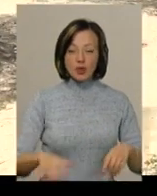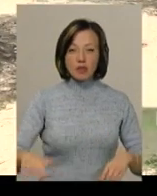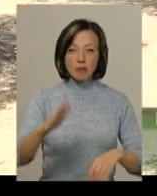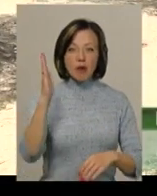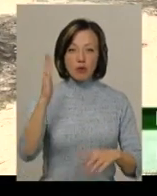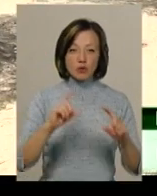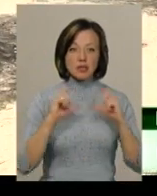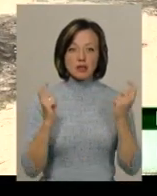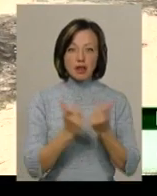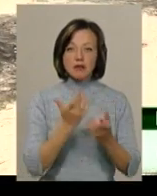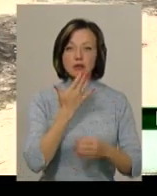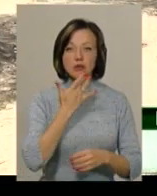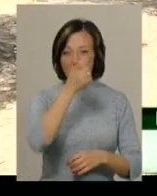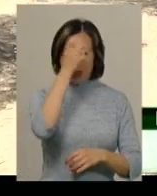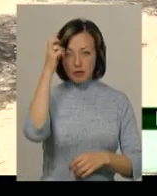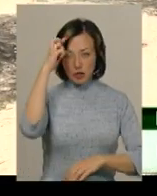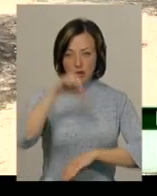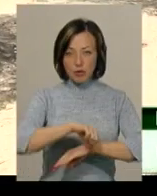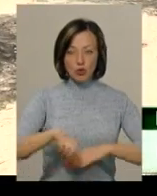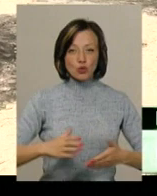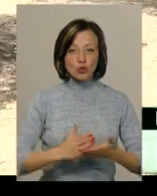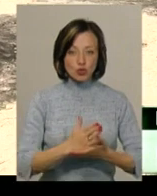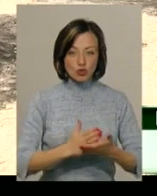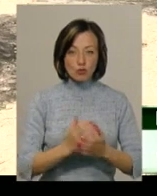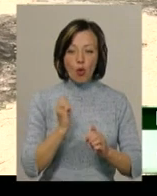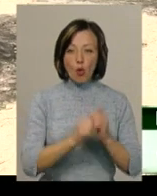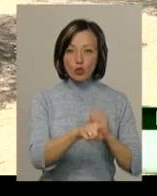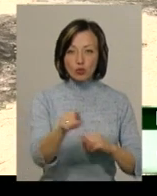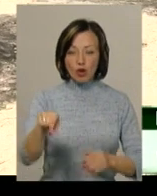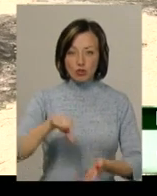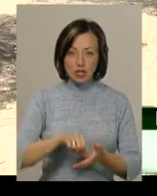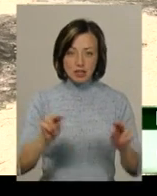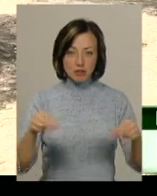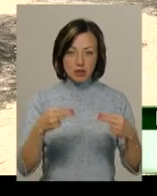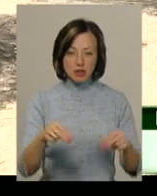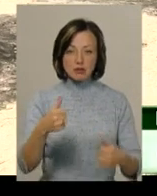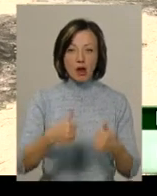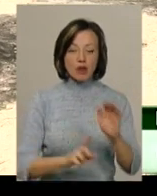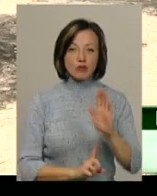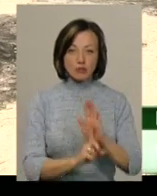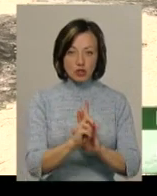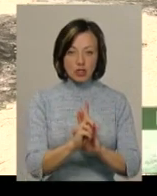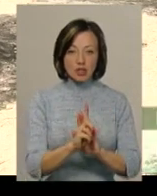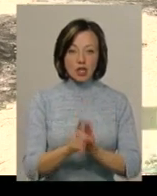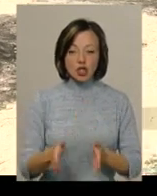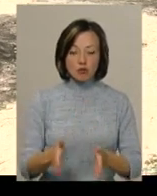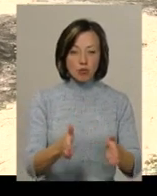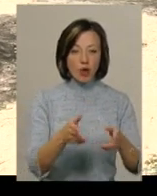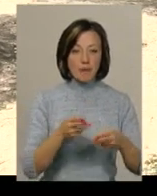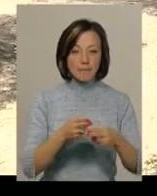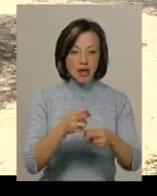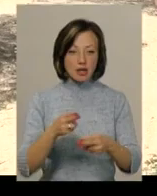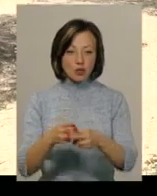майбутнього стадіону Національної академії Державної прикордонної служби, для кожного з учасників чемпіонату змагання розпочинаються зі смуги перешкод.